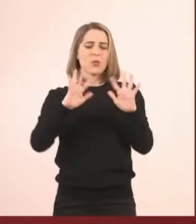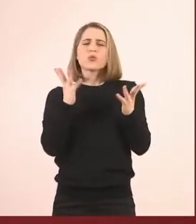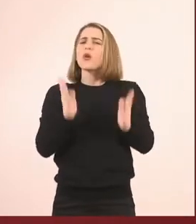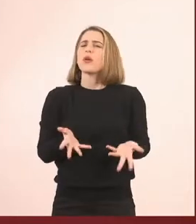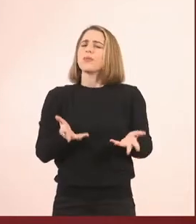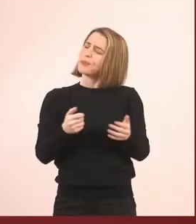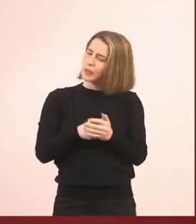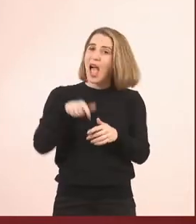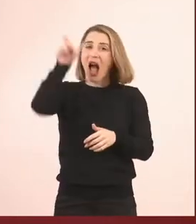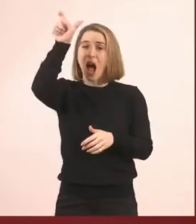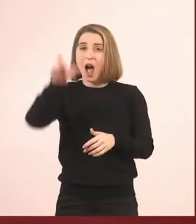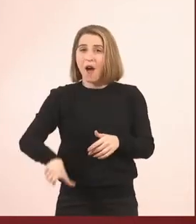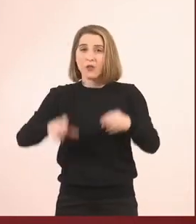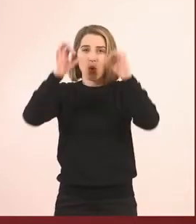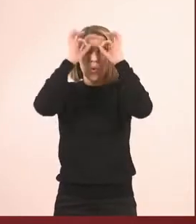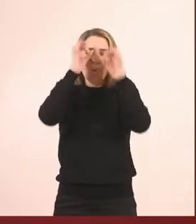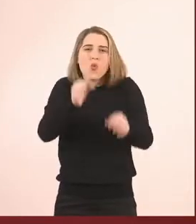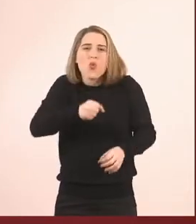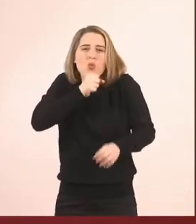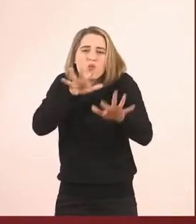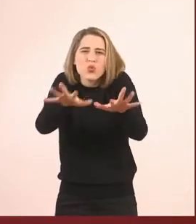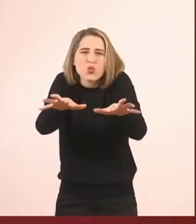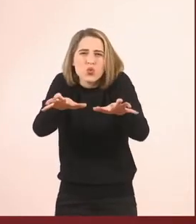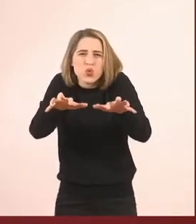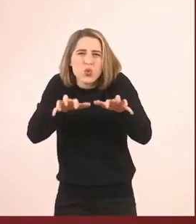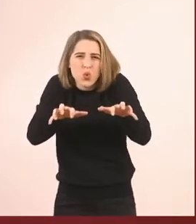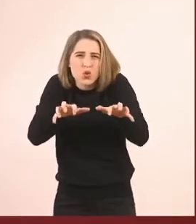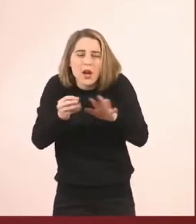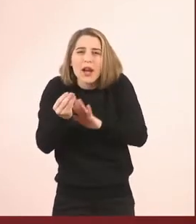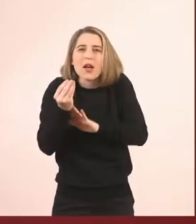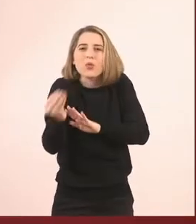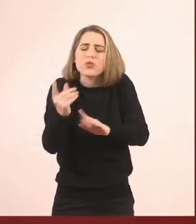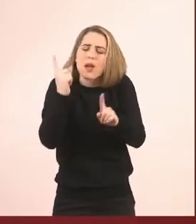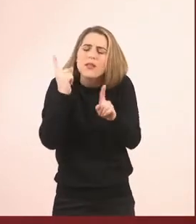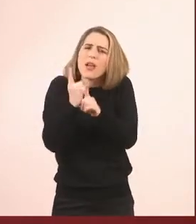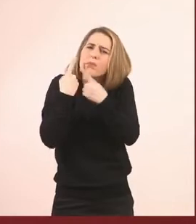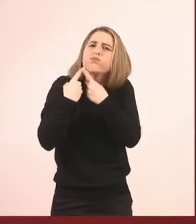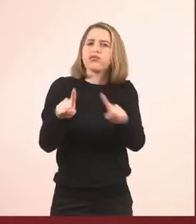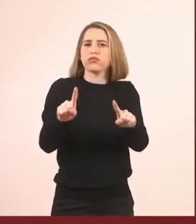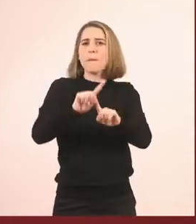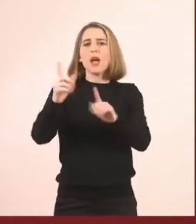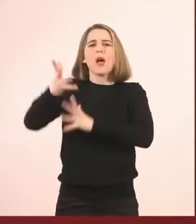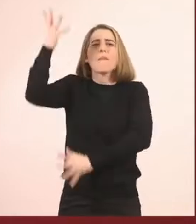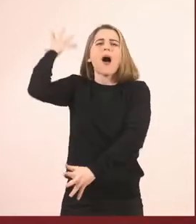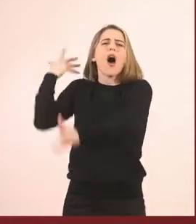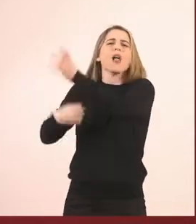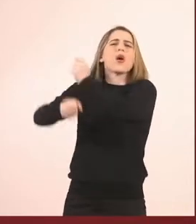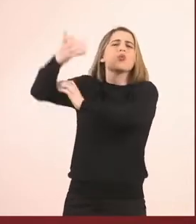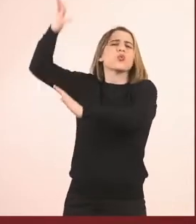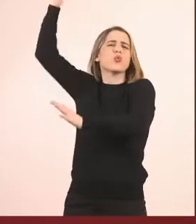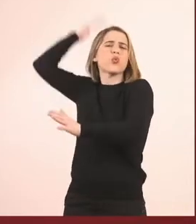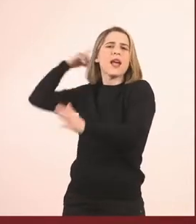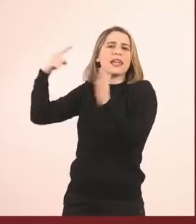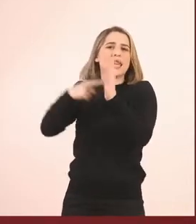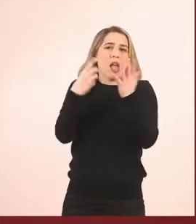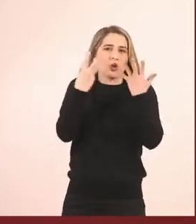Σκρούτς, λοιπόν, να του δώσουμε μια άλλη ιδιότητα. Να μην το πούμε ότι ήταν σε εκείνη την εποχή που το έγραψε ο Κάρολος Ντίκεν στο 1843